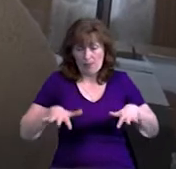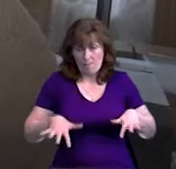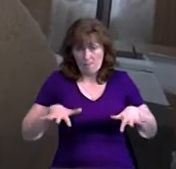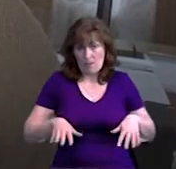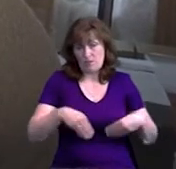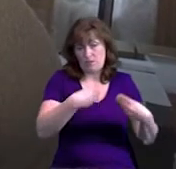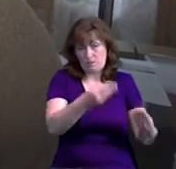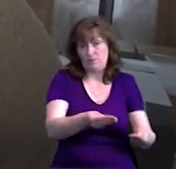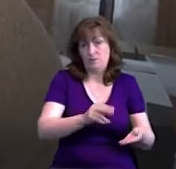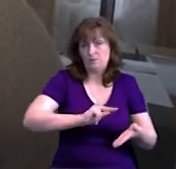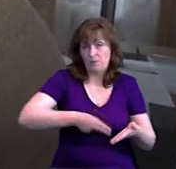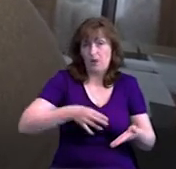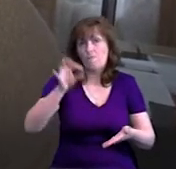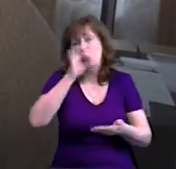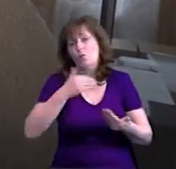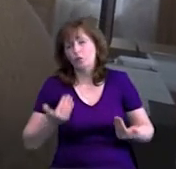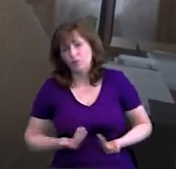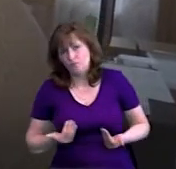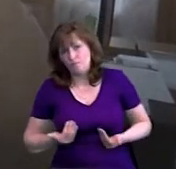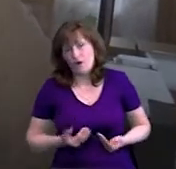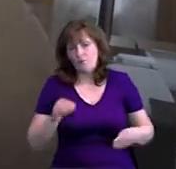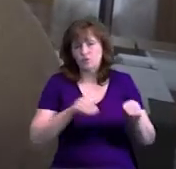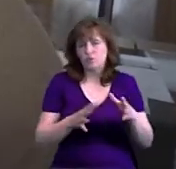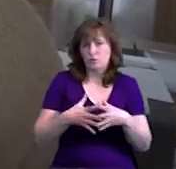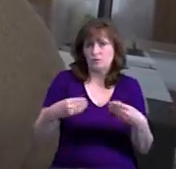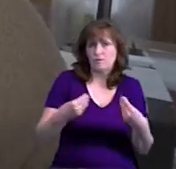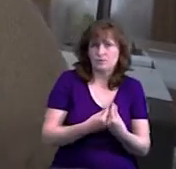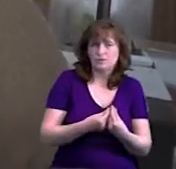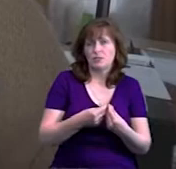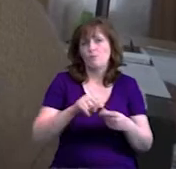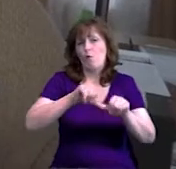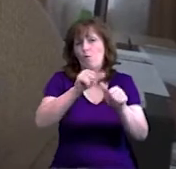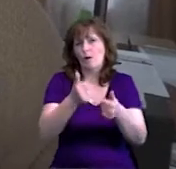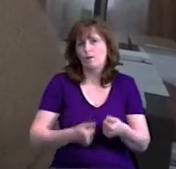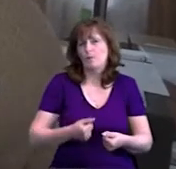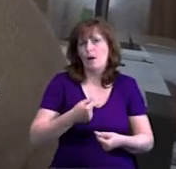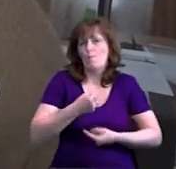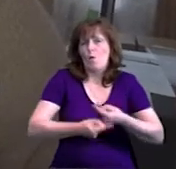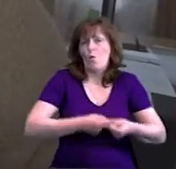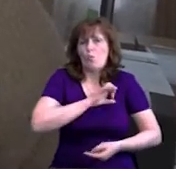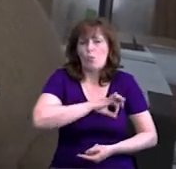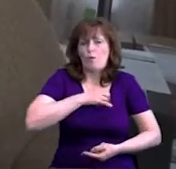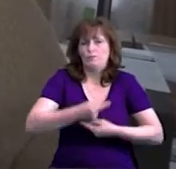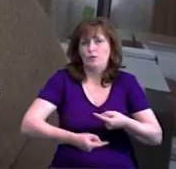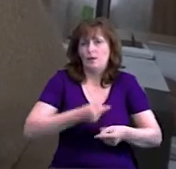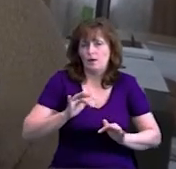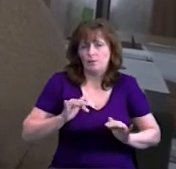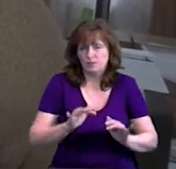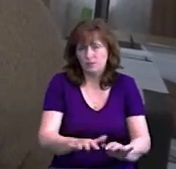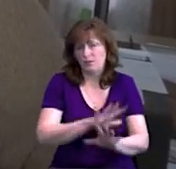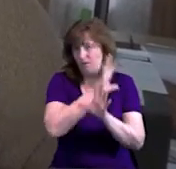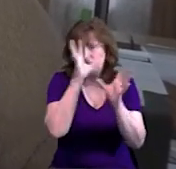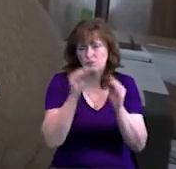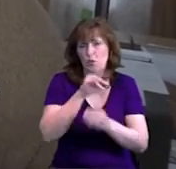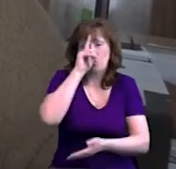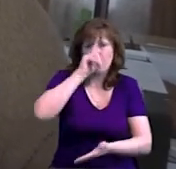даємо всі, о проживанні, в составі сім'ї, оформляємо нотаріальні роботи, ми на місці довіреності даємо,